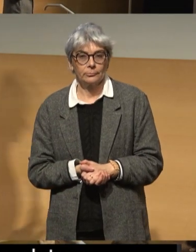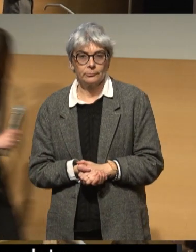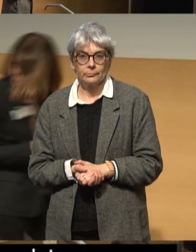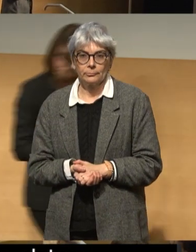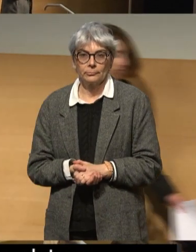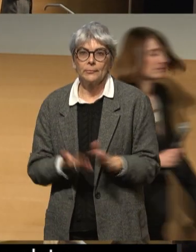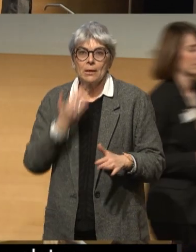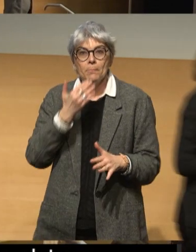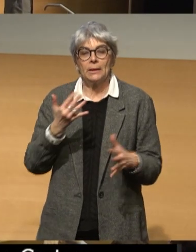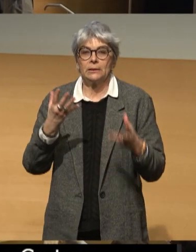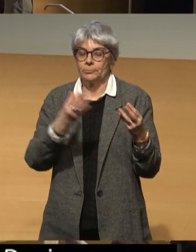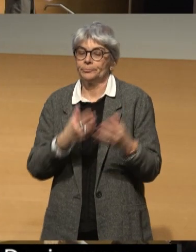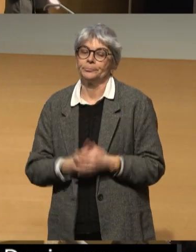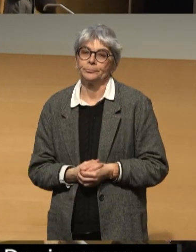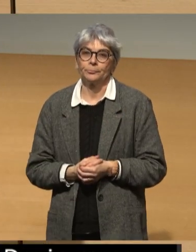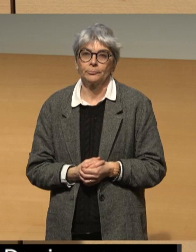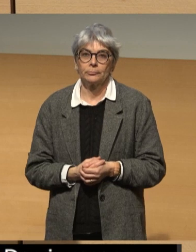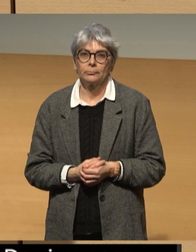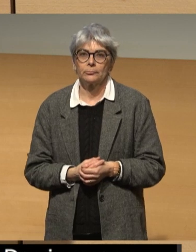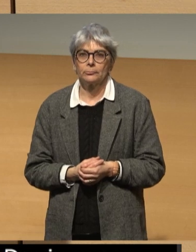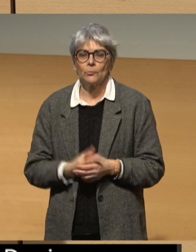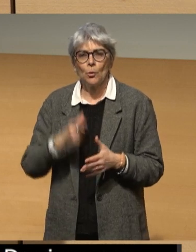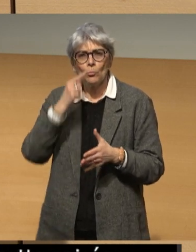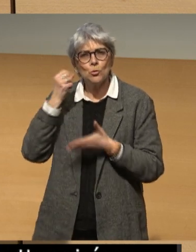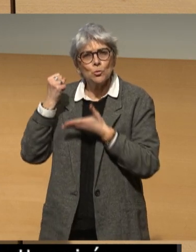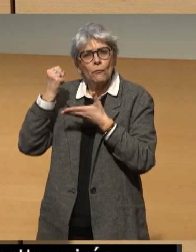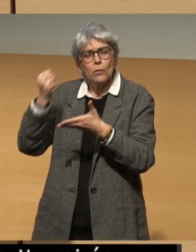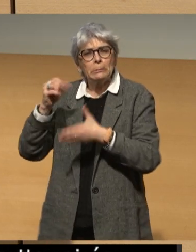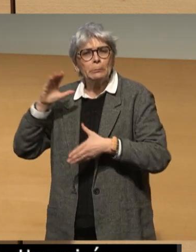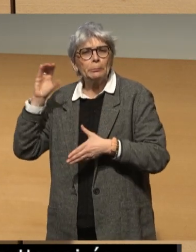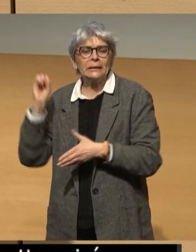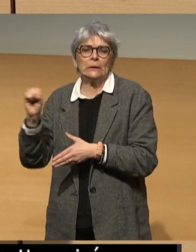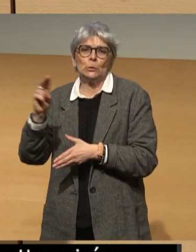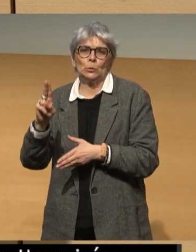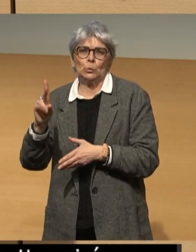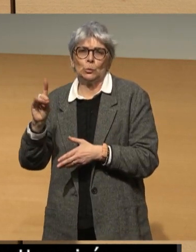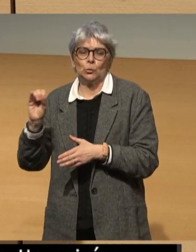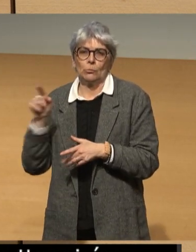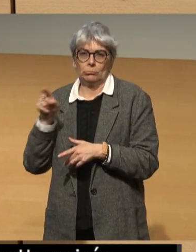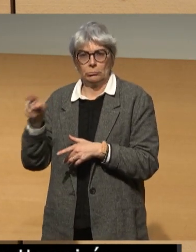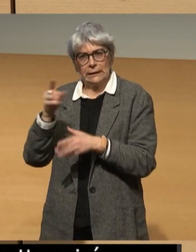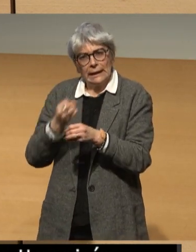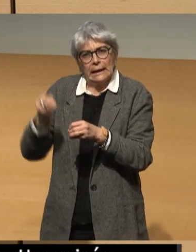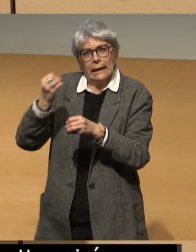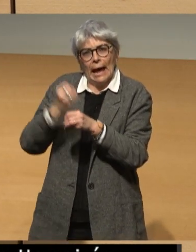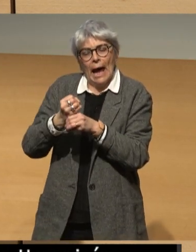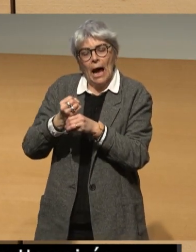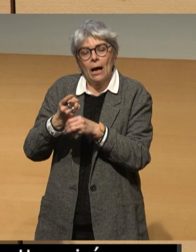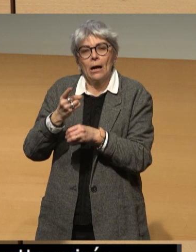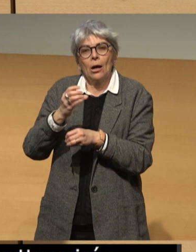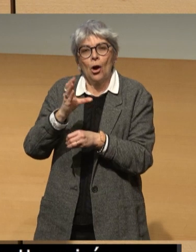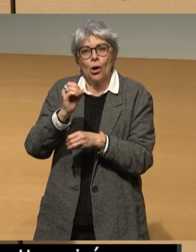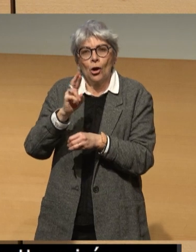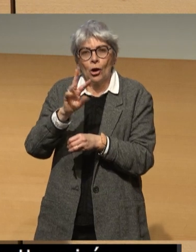Merci beaucoup. Monsieur le fondateur du studio Parolox et créateur de Cortex, Monsieur